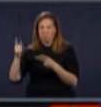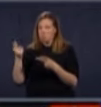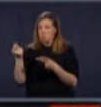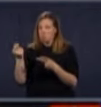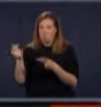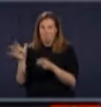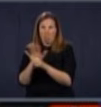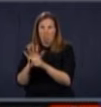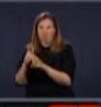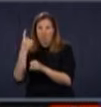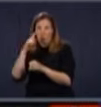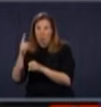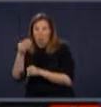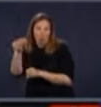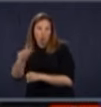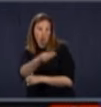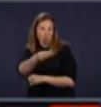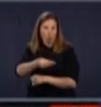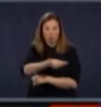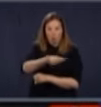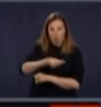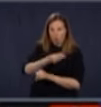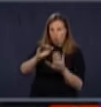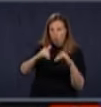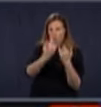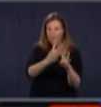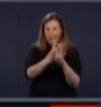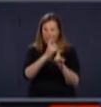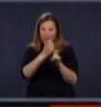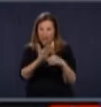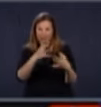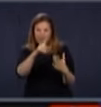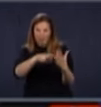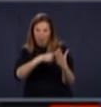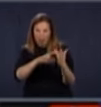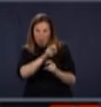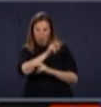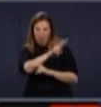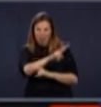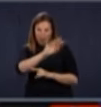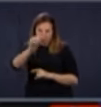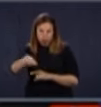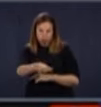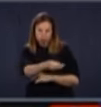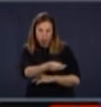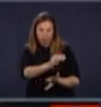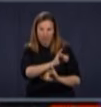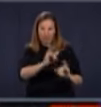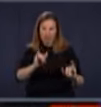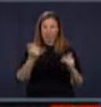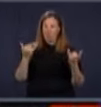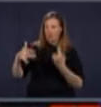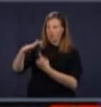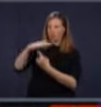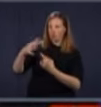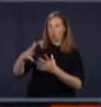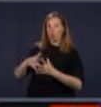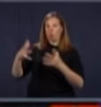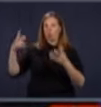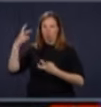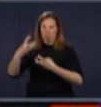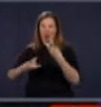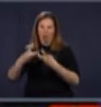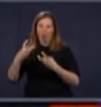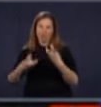capables de rembourser tout le monde. Donc, il y a une situation où il y un problème. Le problème est